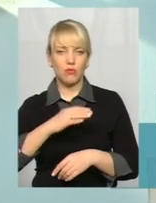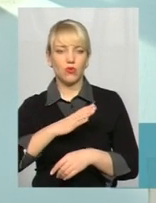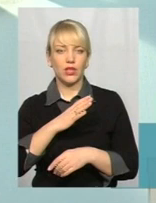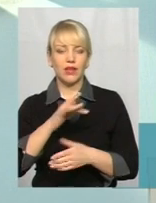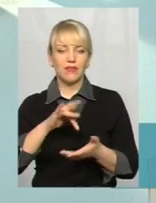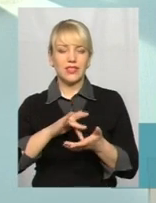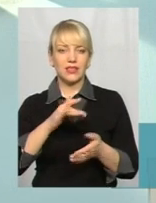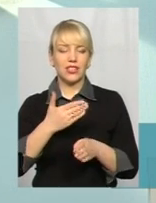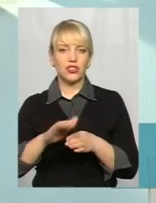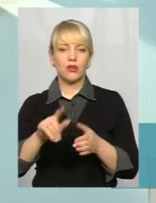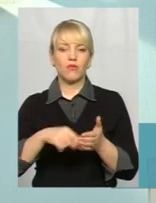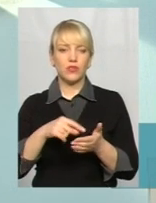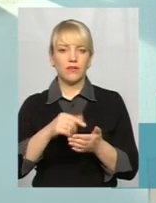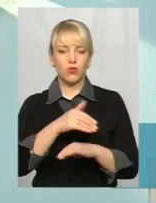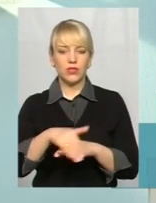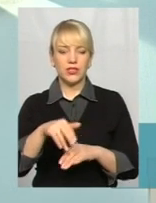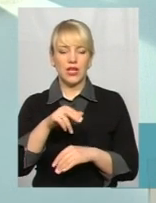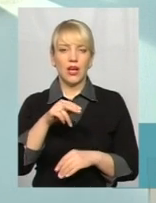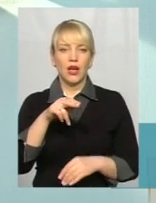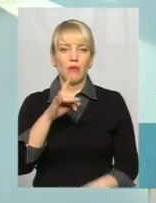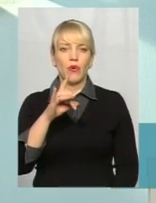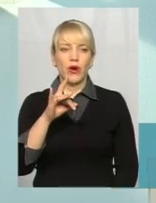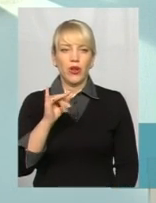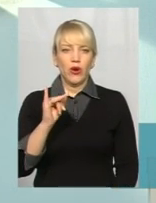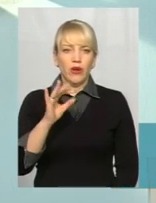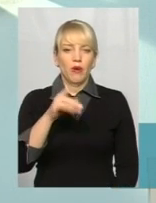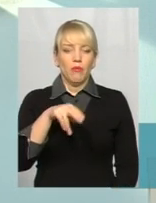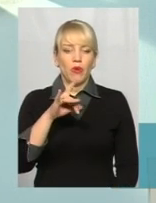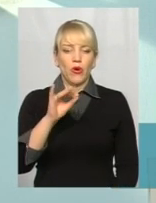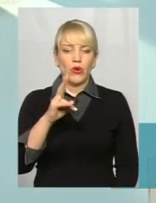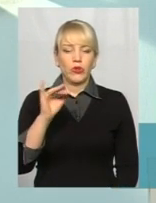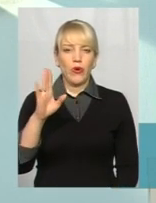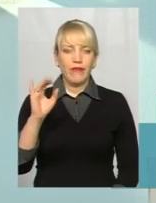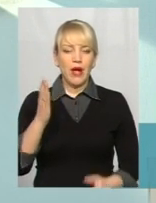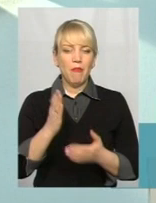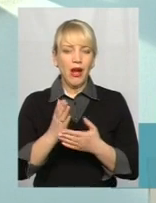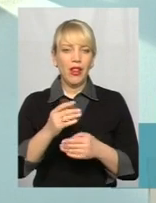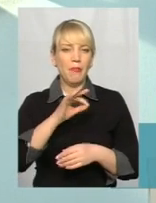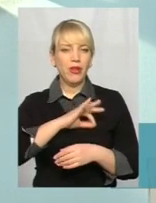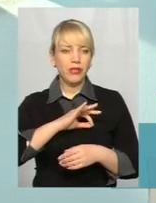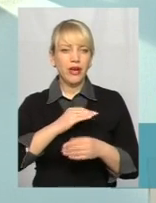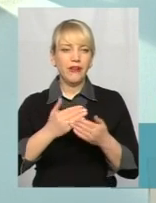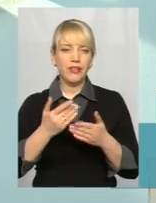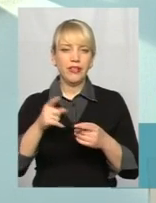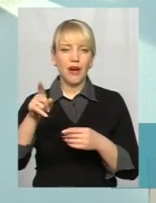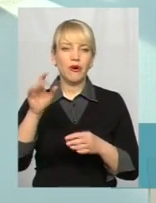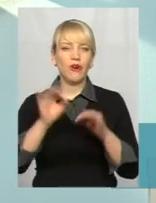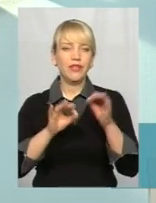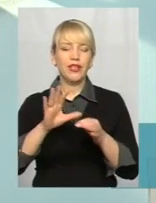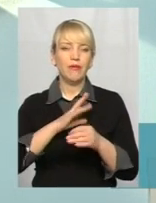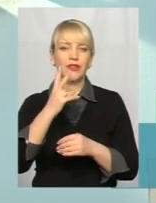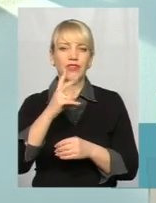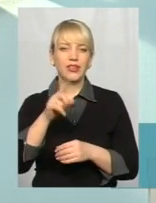центральній частини міста вулиця Проскурівська, мала певні преференції щодо встановлення цих сіті-лайтів. Там був коефіцієнт 2,25